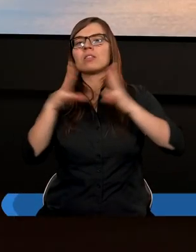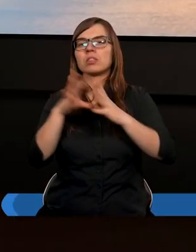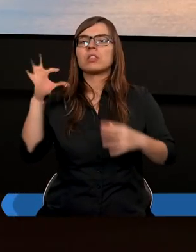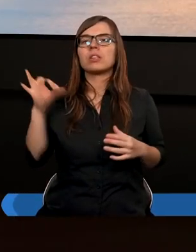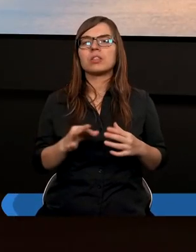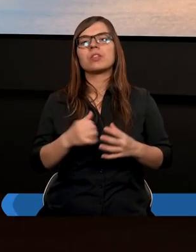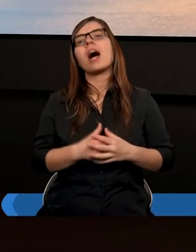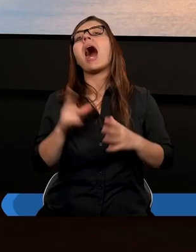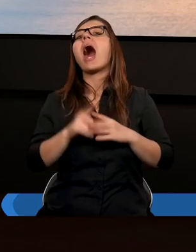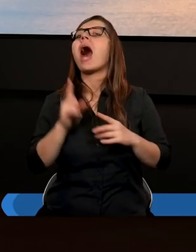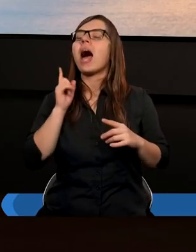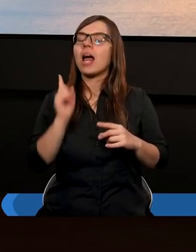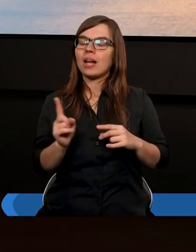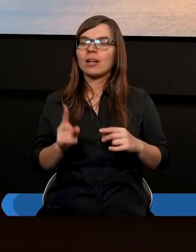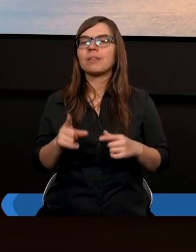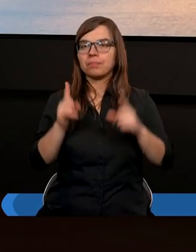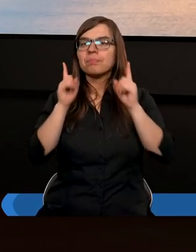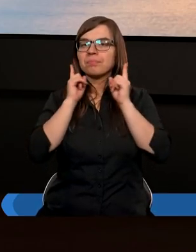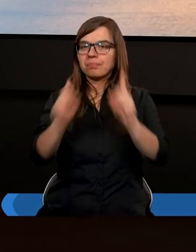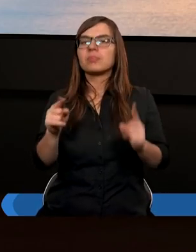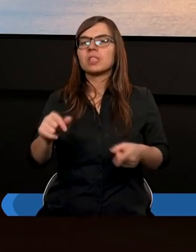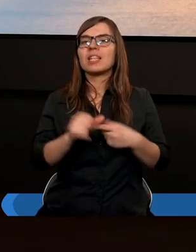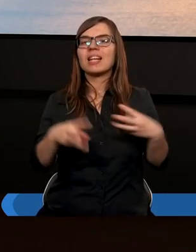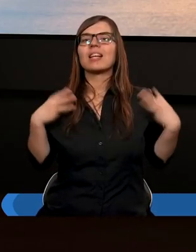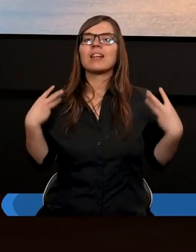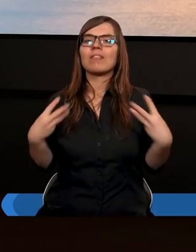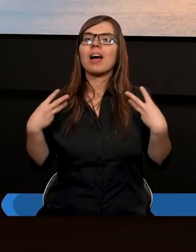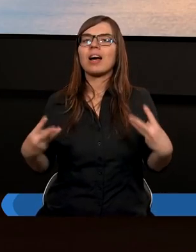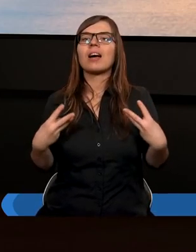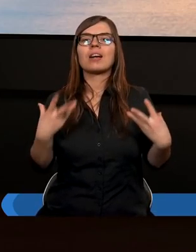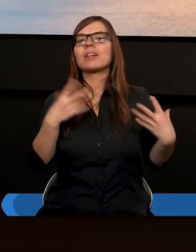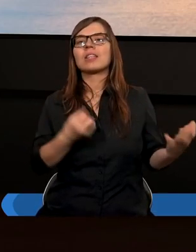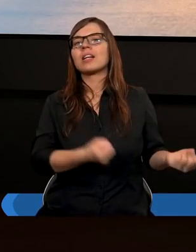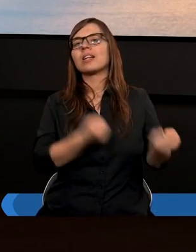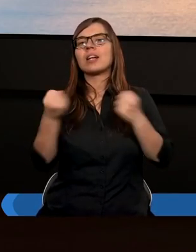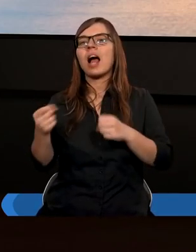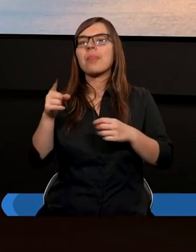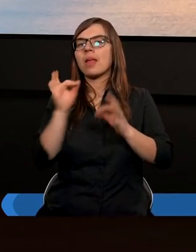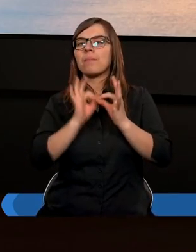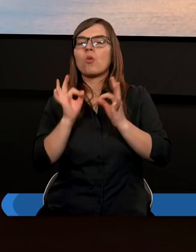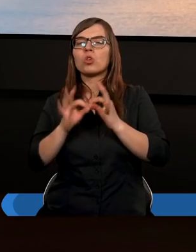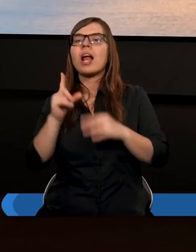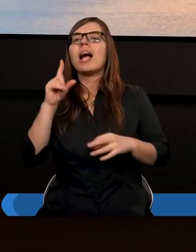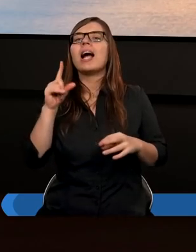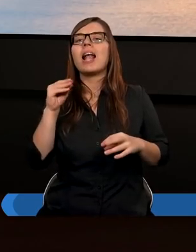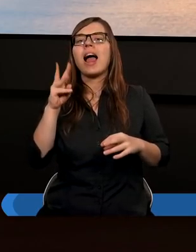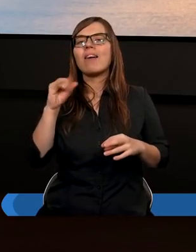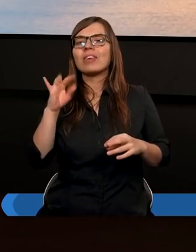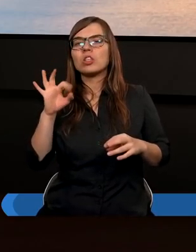Ale rzeczywiście to jest bardzo ważne. Nie zanoszono to poszczególnym lewitom,